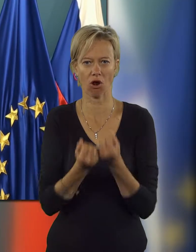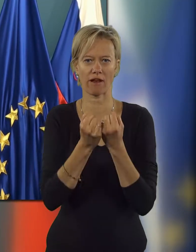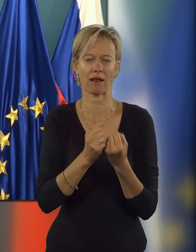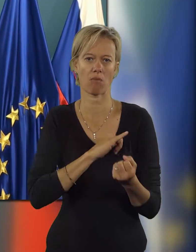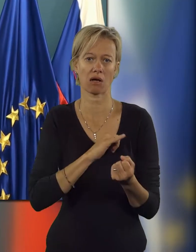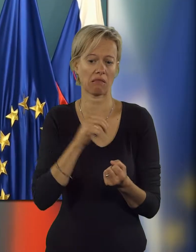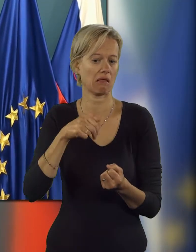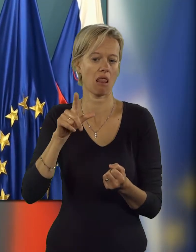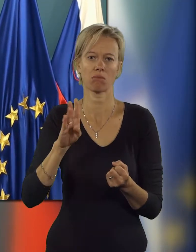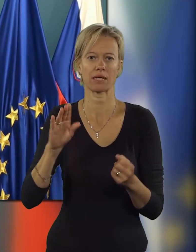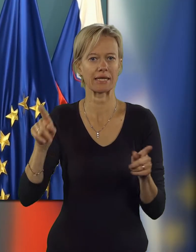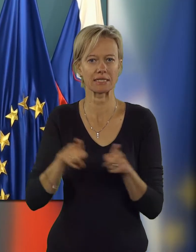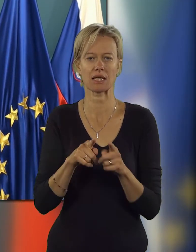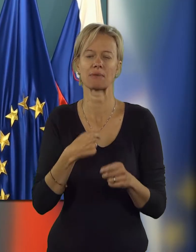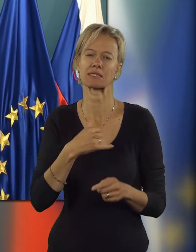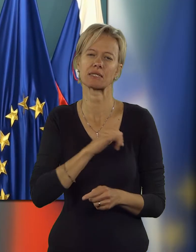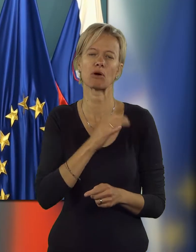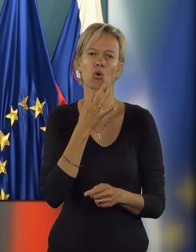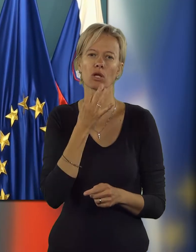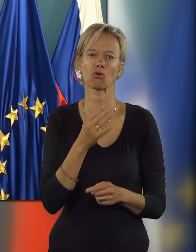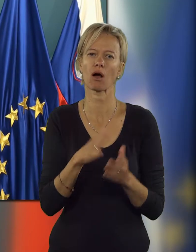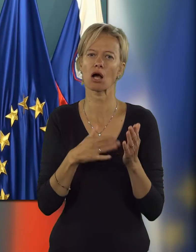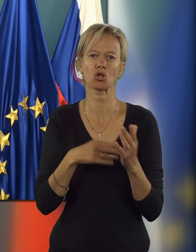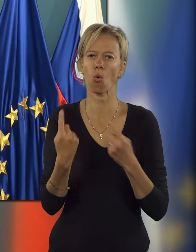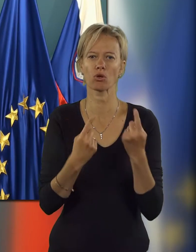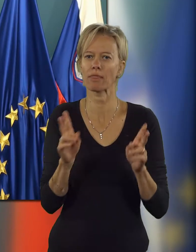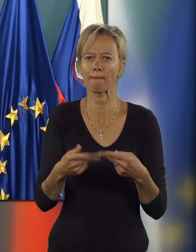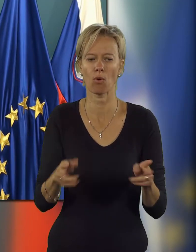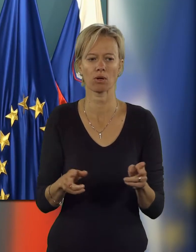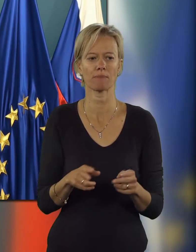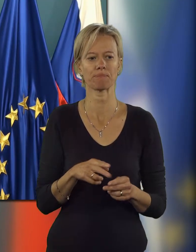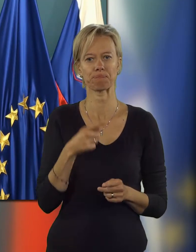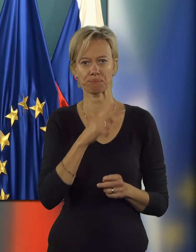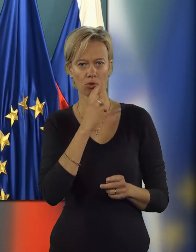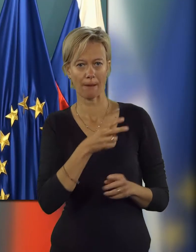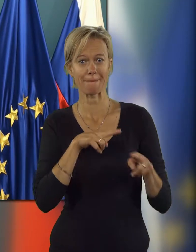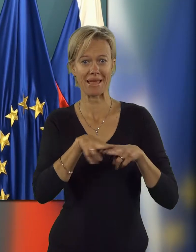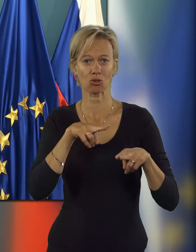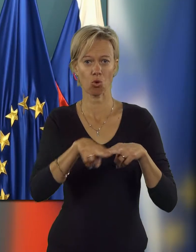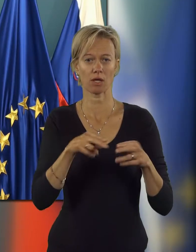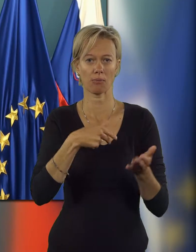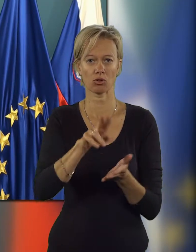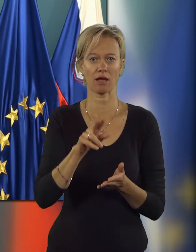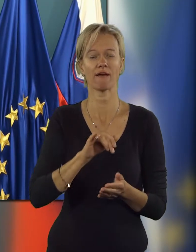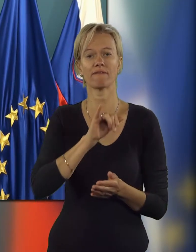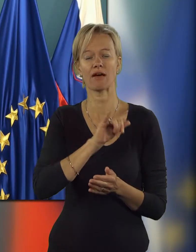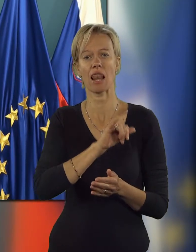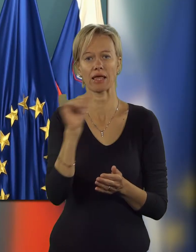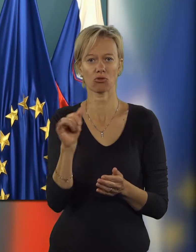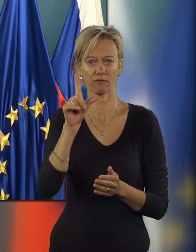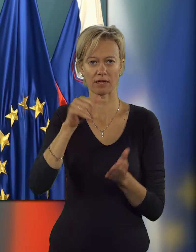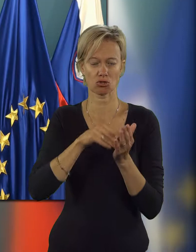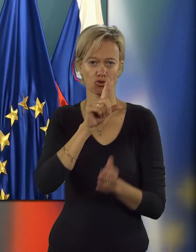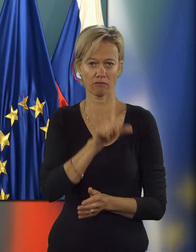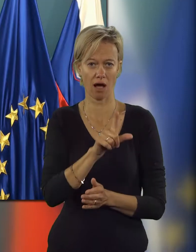ista in skratka me zanima konkretno, kaj je nova okoliščina, da se to ne da. Metoda prodaje. V letu 2002